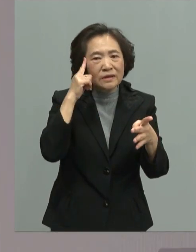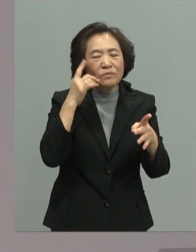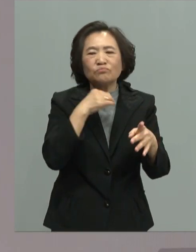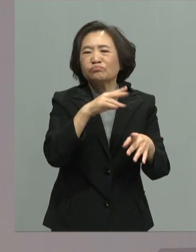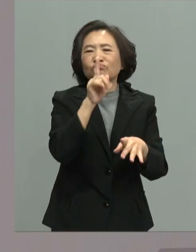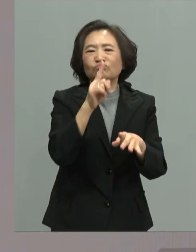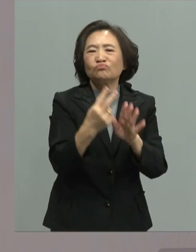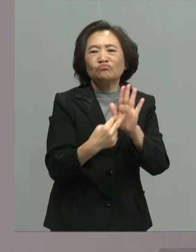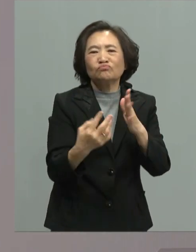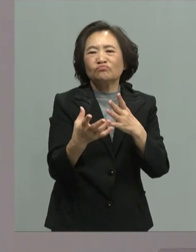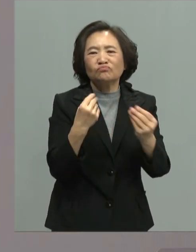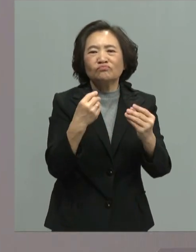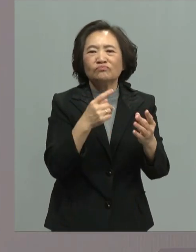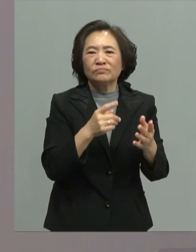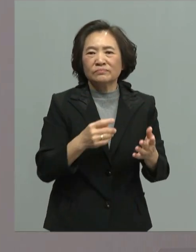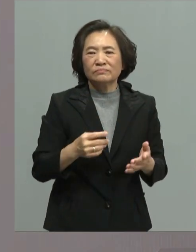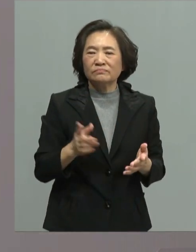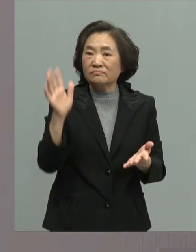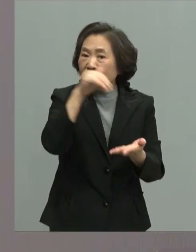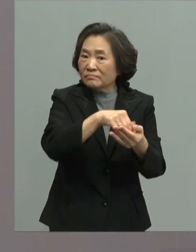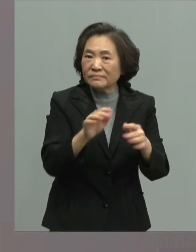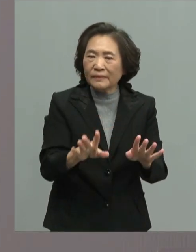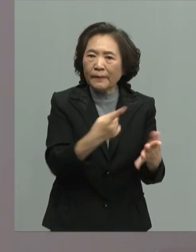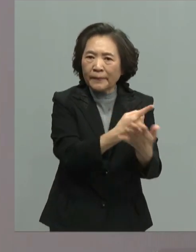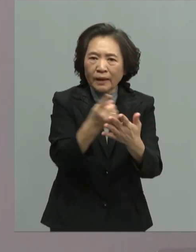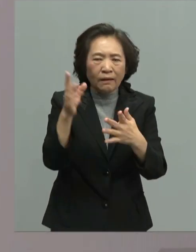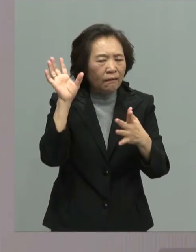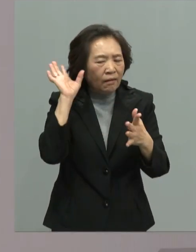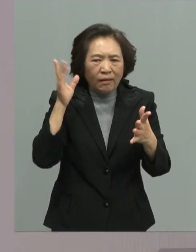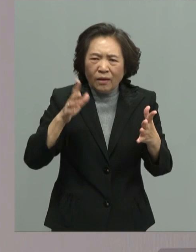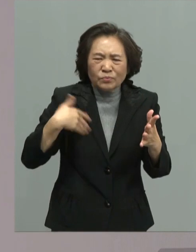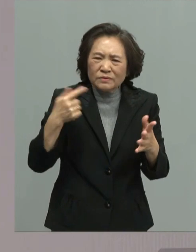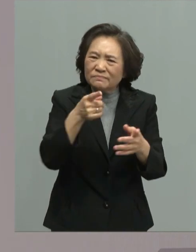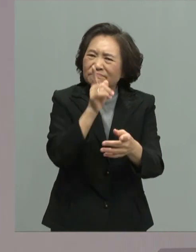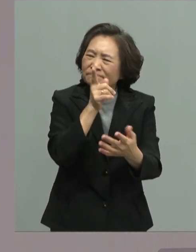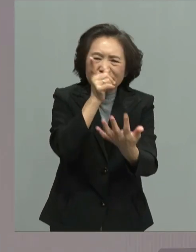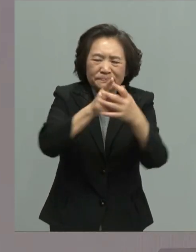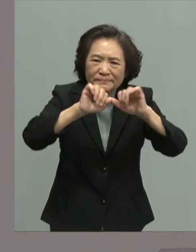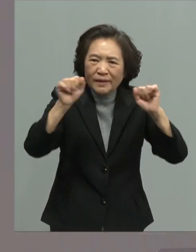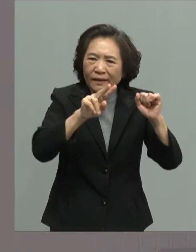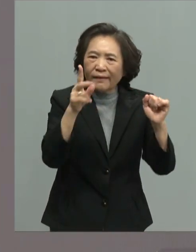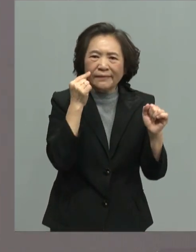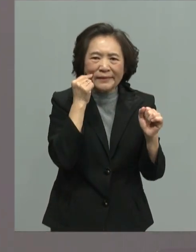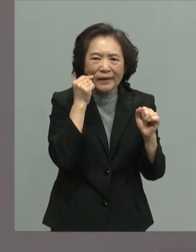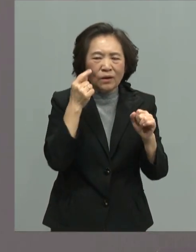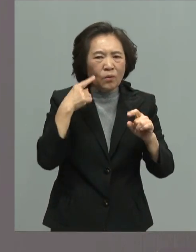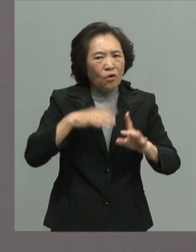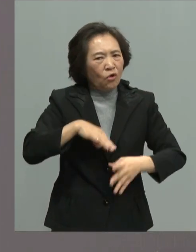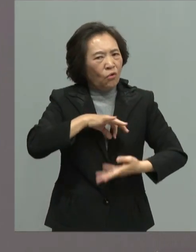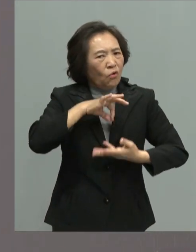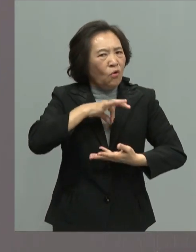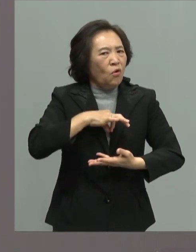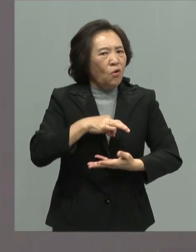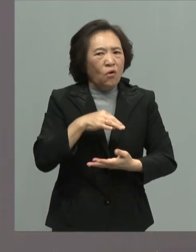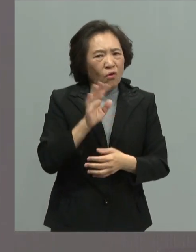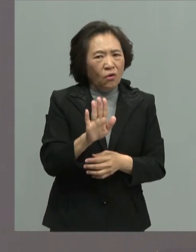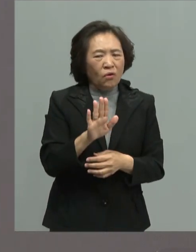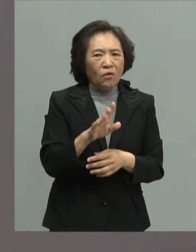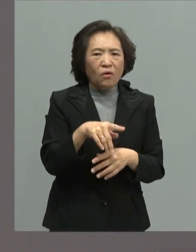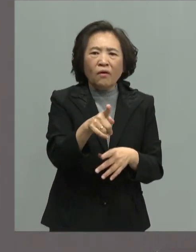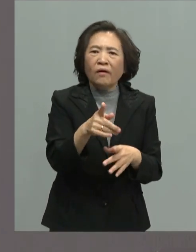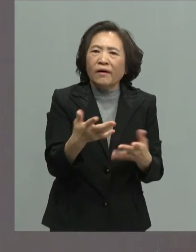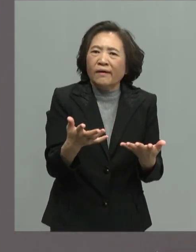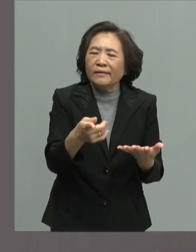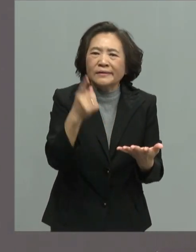立所以这个事情大家都听到没啥啥阿西亚真怕的到底你是要